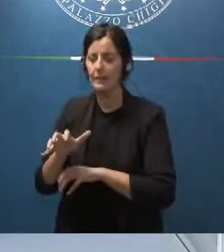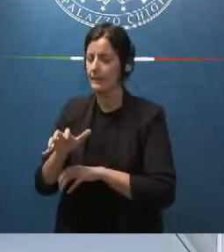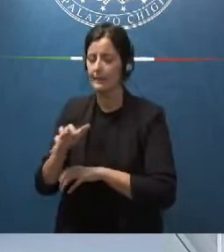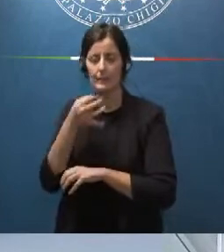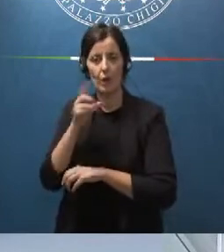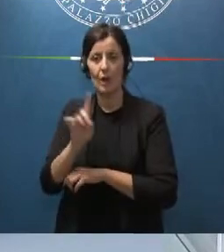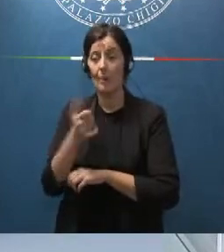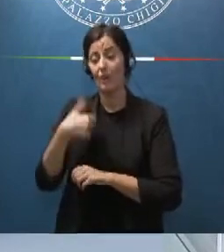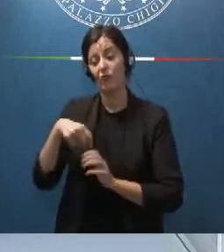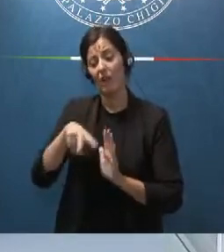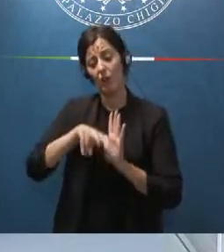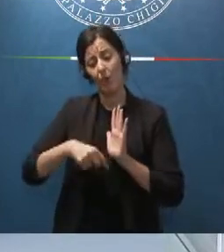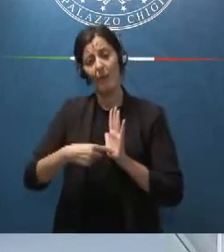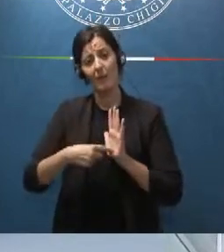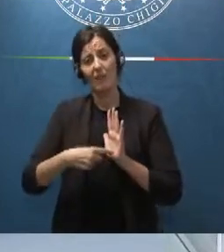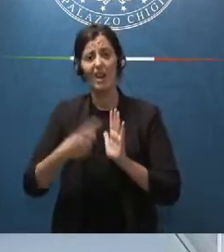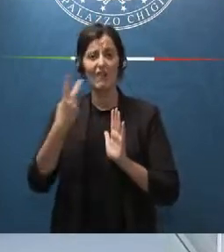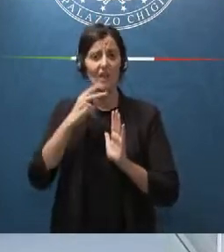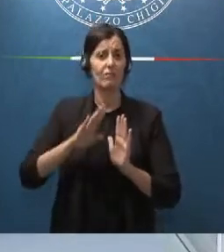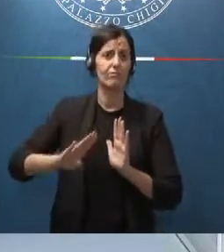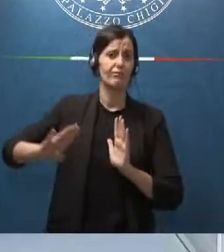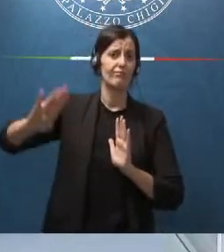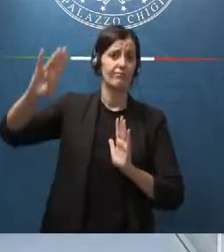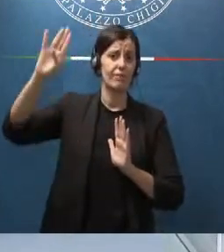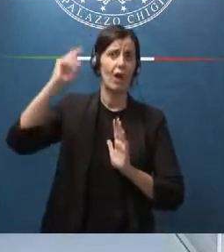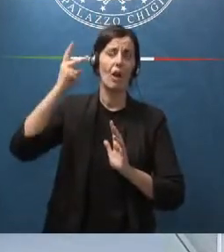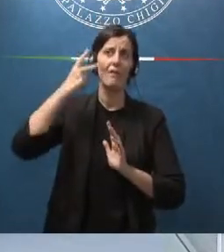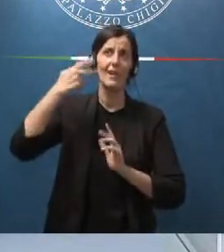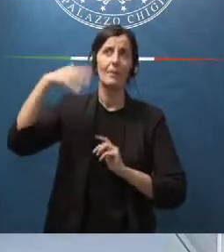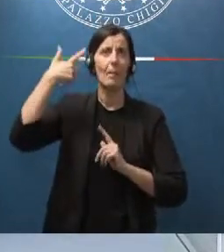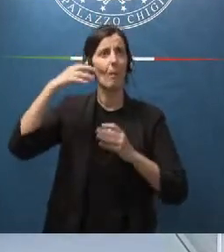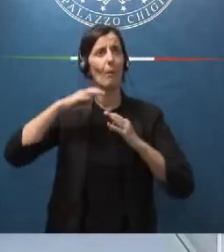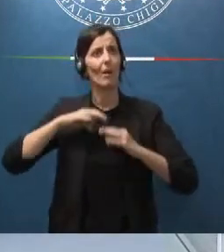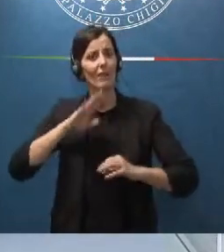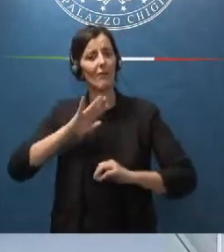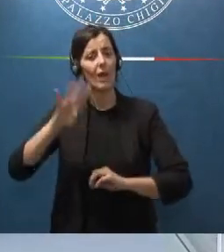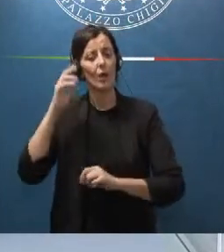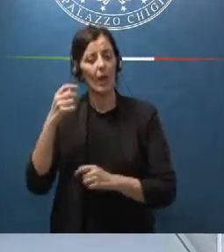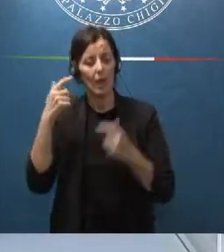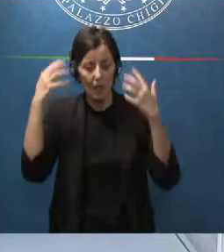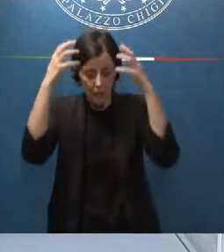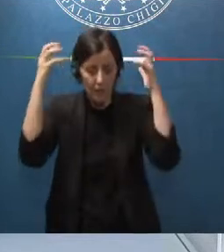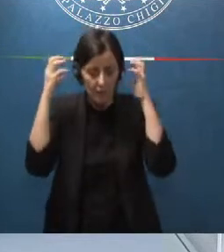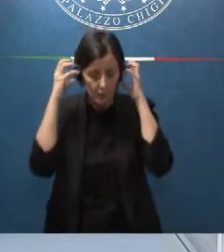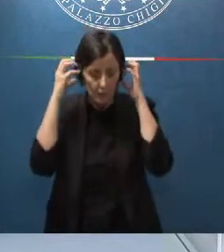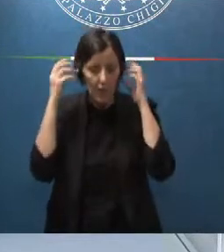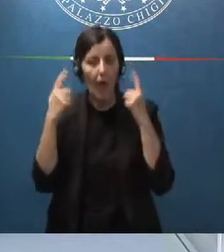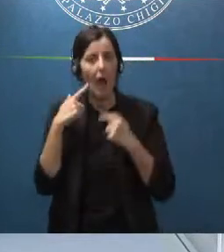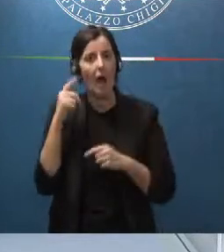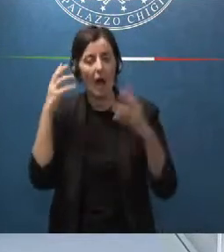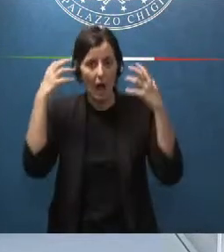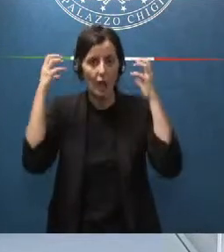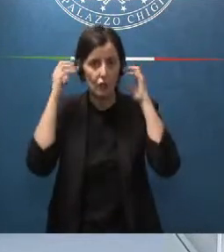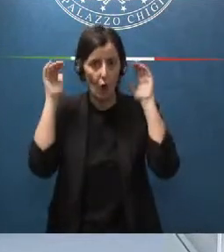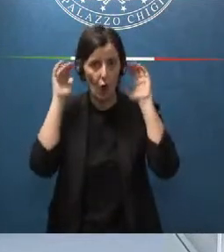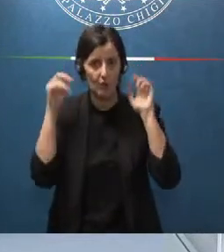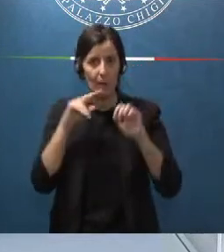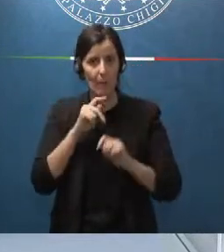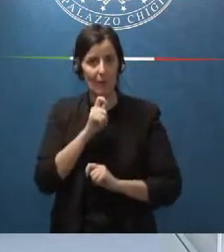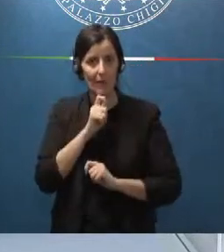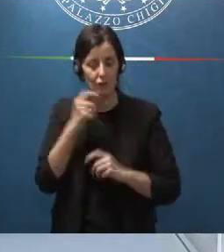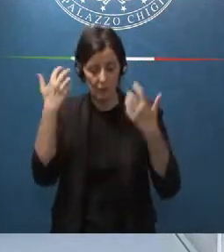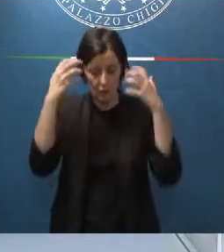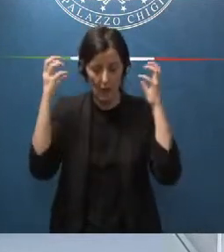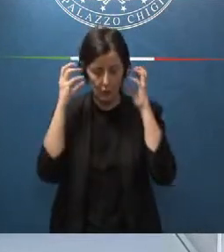che ancora guarda al vecchio maresciallo che ascolta se non proprio la bobina all'intercettazione quindi questa